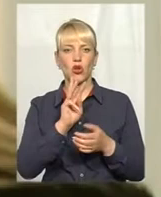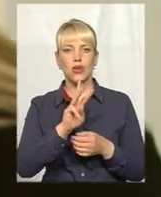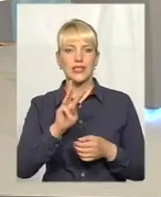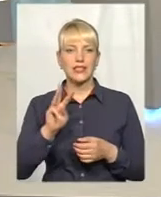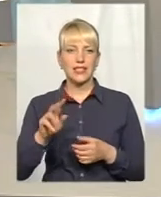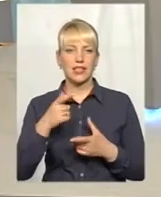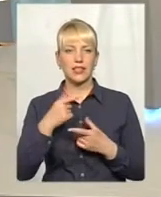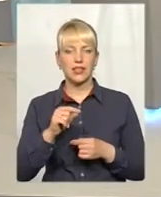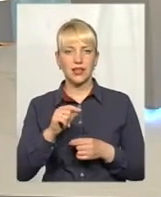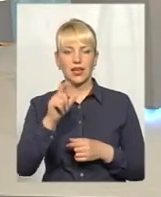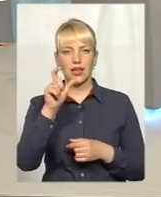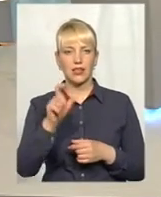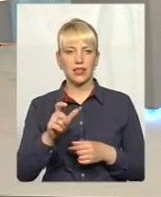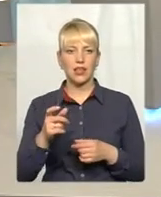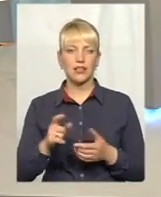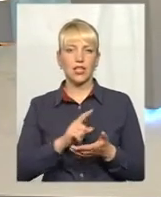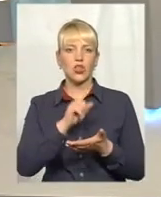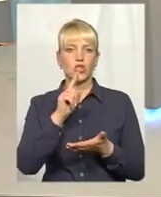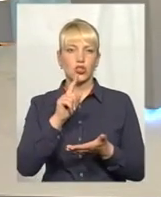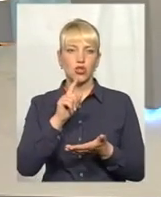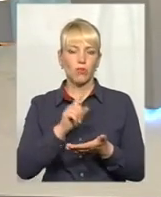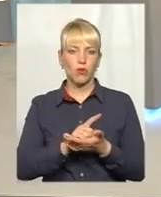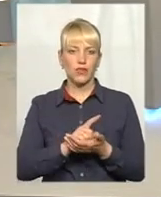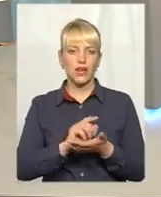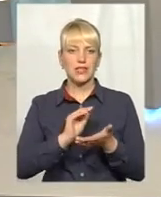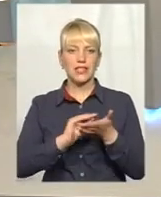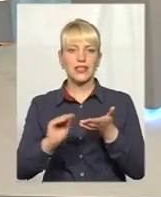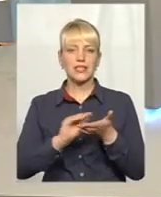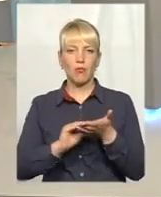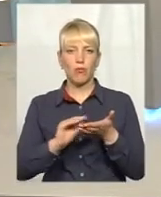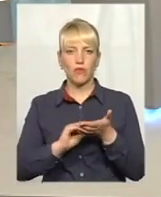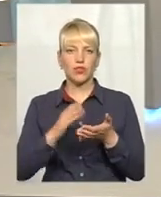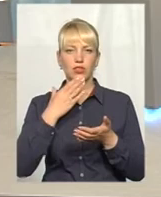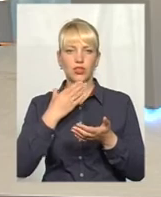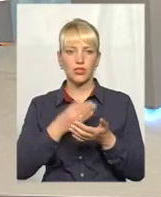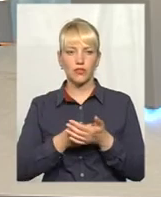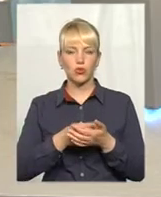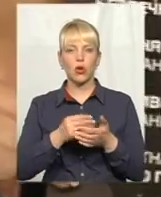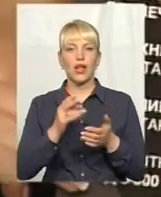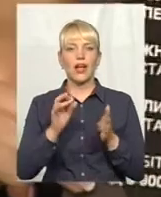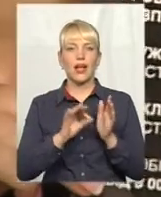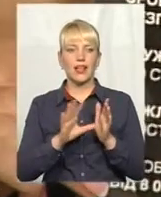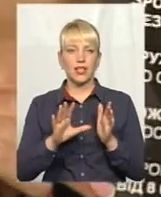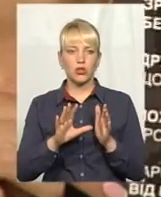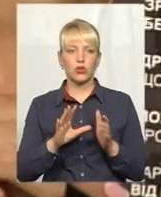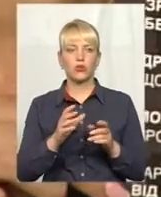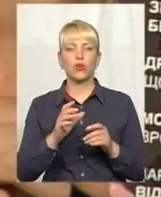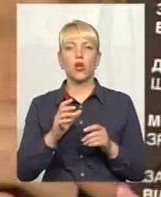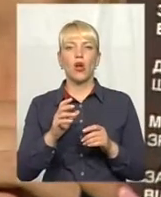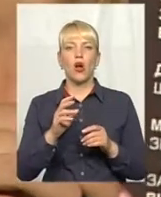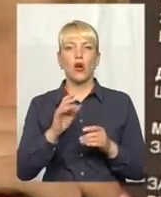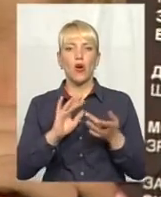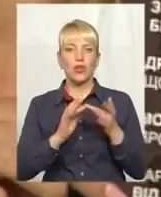кандидат зобов'язаний заповнити свою електронну онлайн-анкету. І хотіла вам